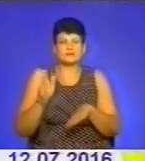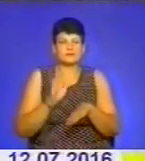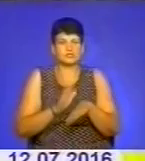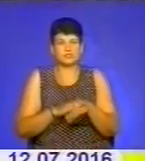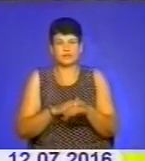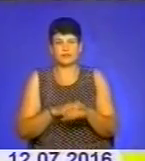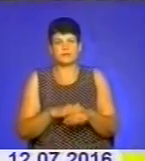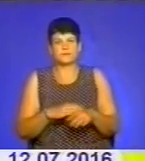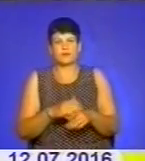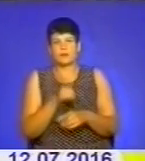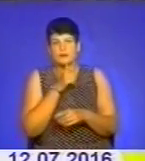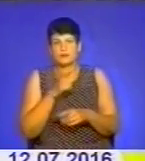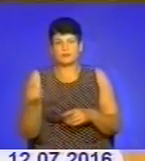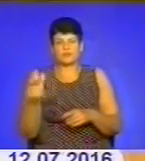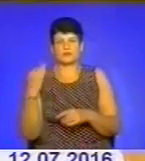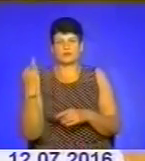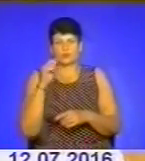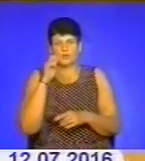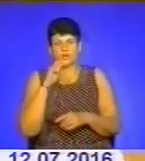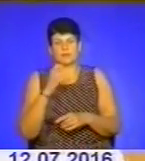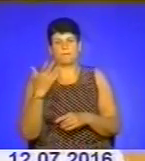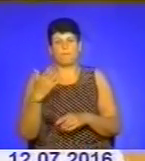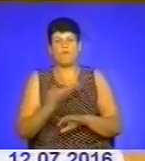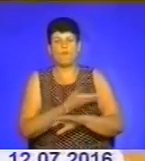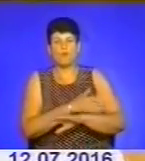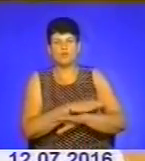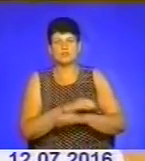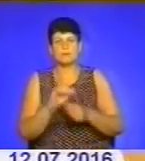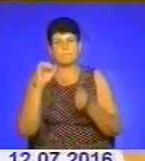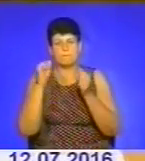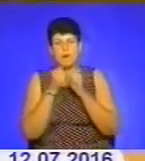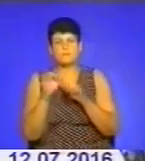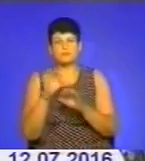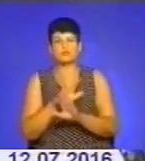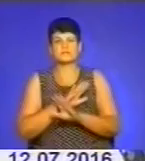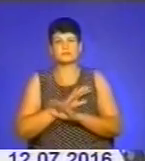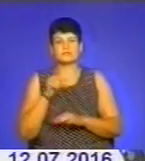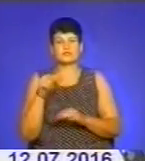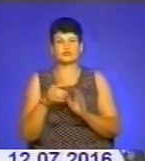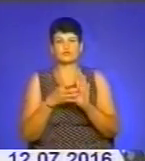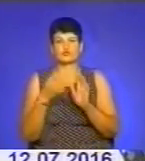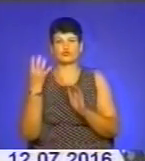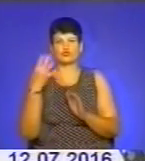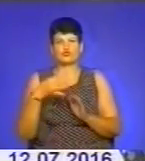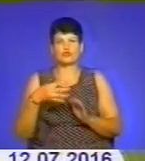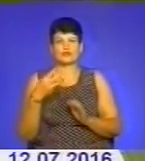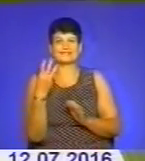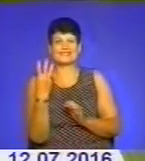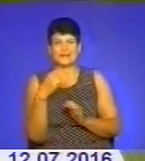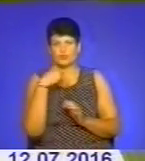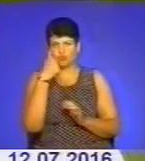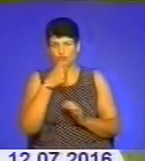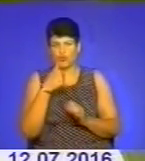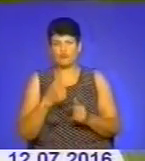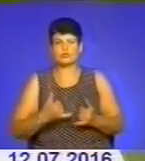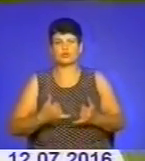України і Польщі. Память про загиблих у липні 1943 року щороку вшановить представники обох